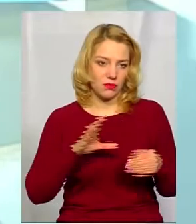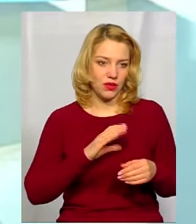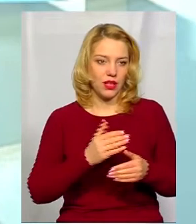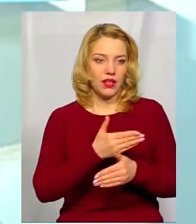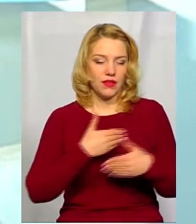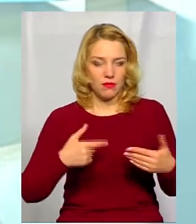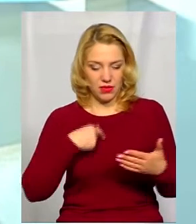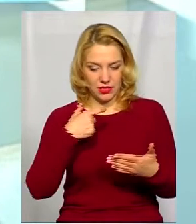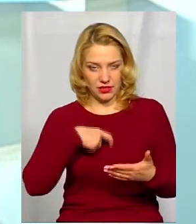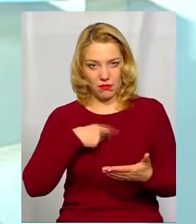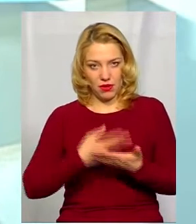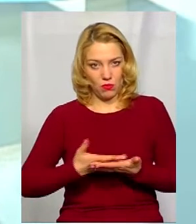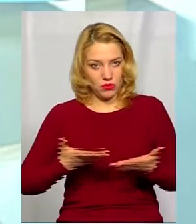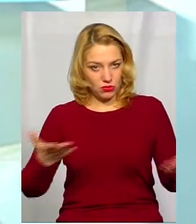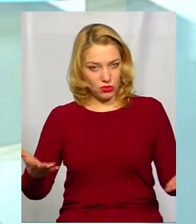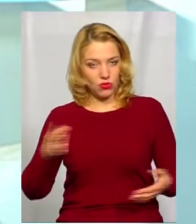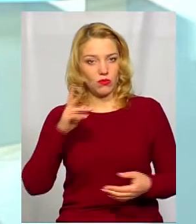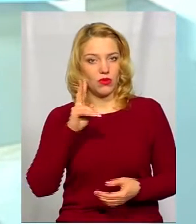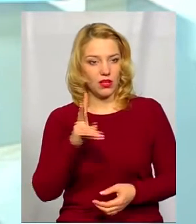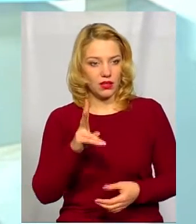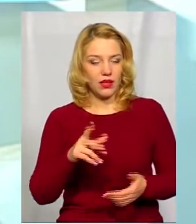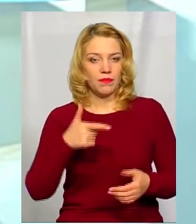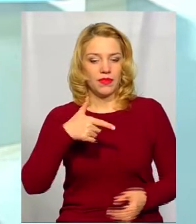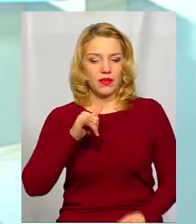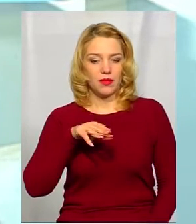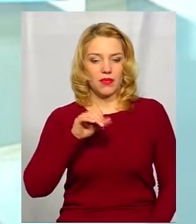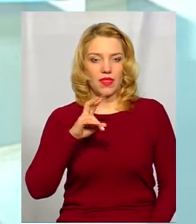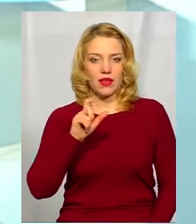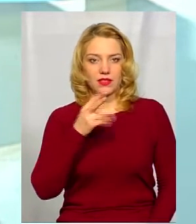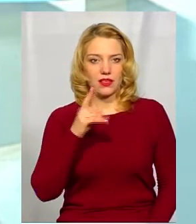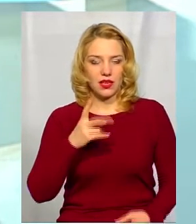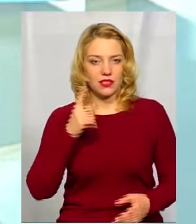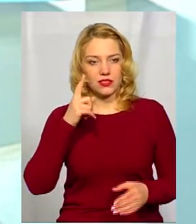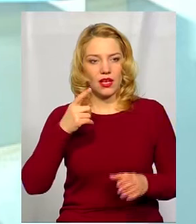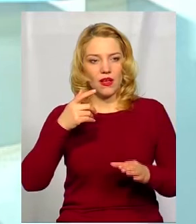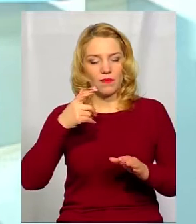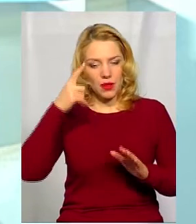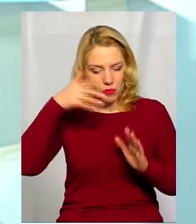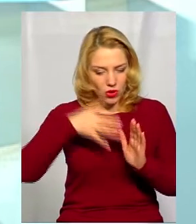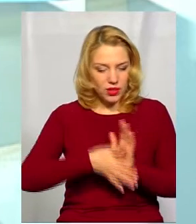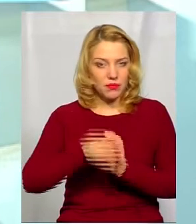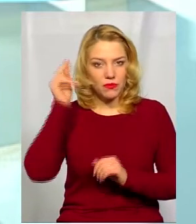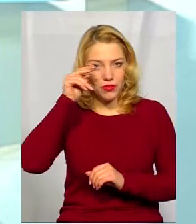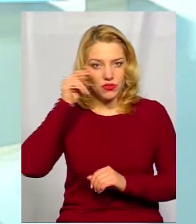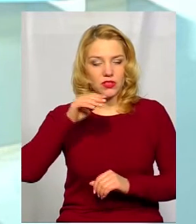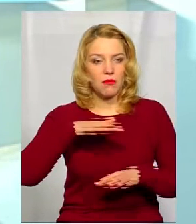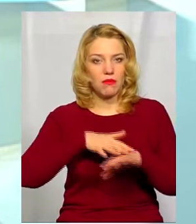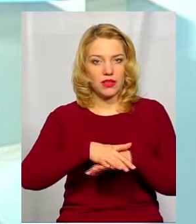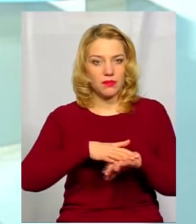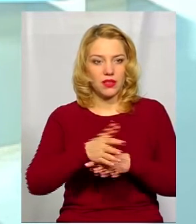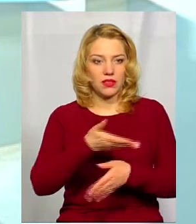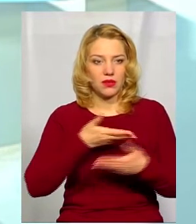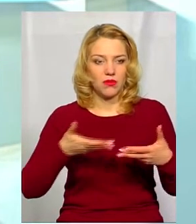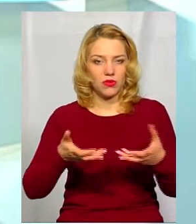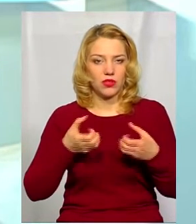ми себе позиціонуємо як гімназія з поглибним вимченням математики, то ми отримали можливість